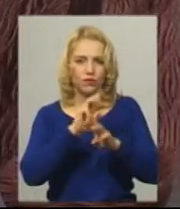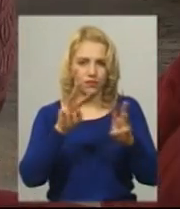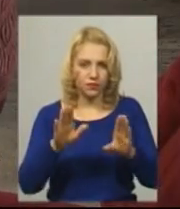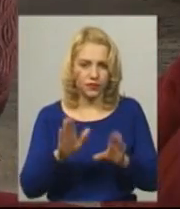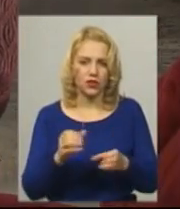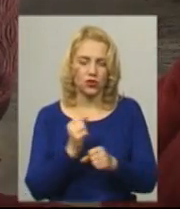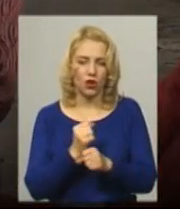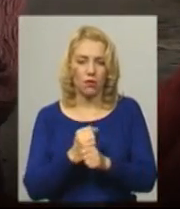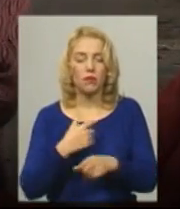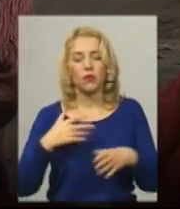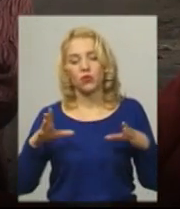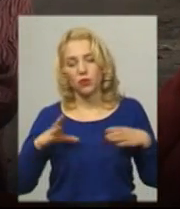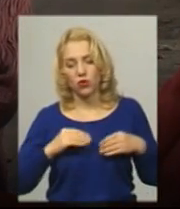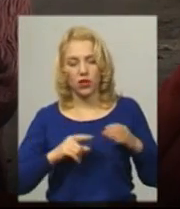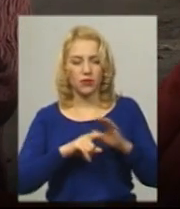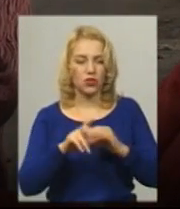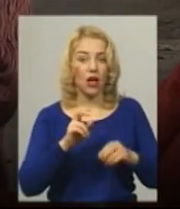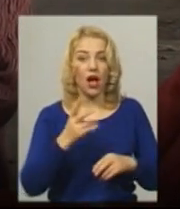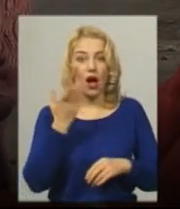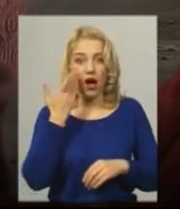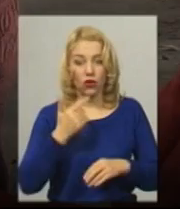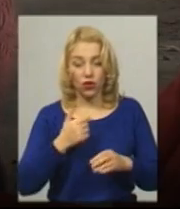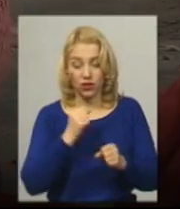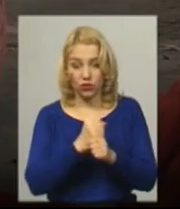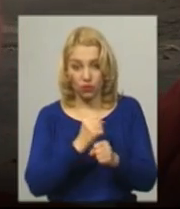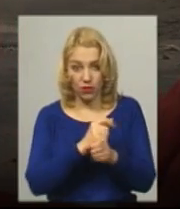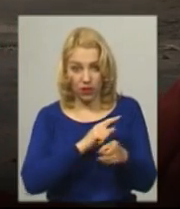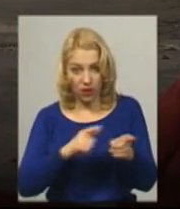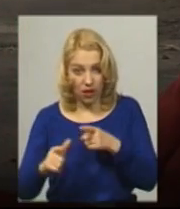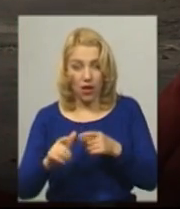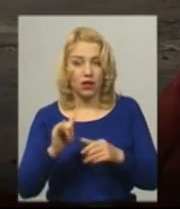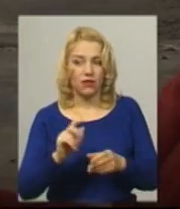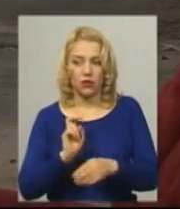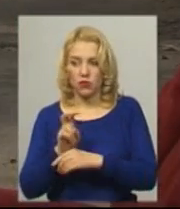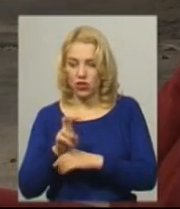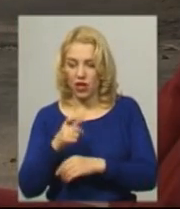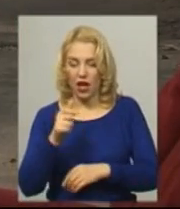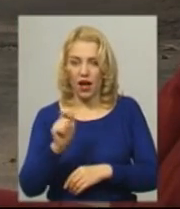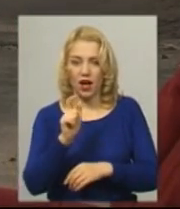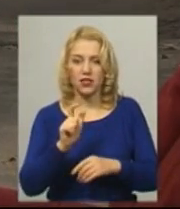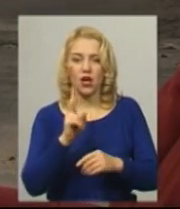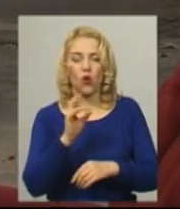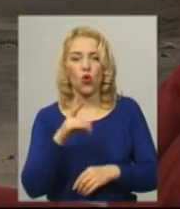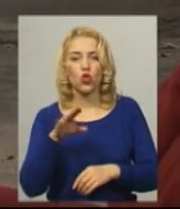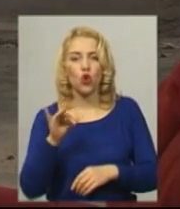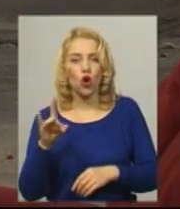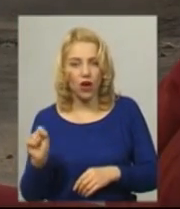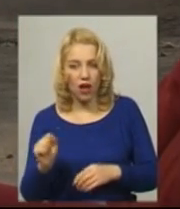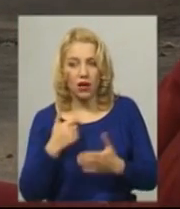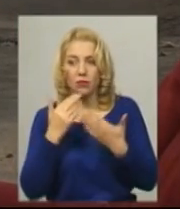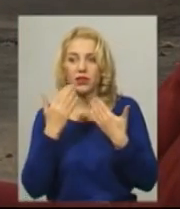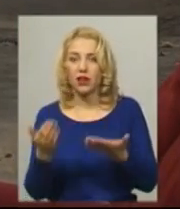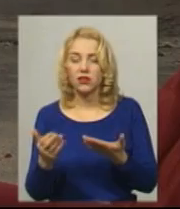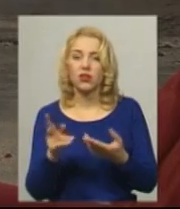робити. Як ми почали ходити в газконтору в липні, пішли спитатися, хто поставив котли, хто не